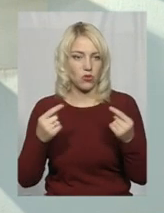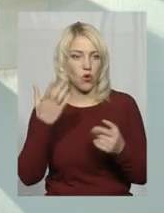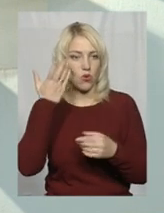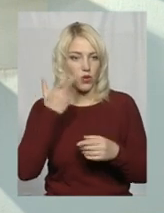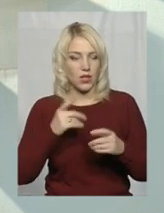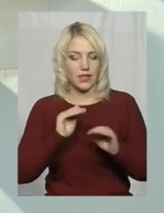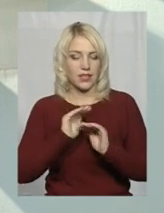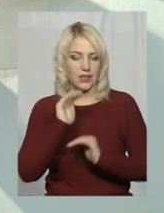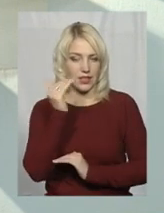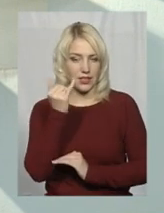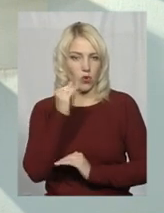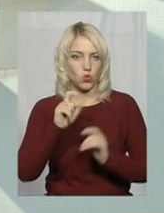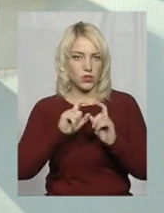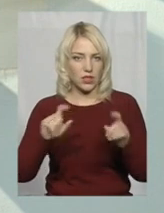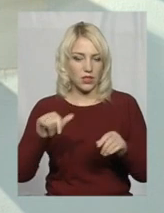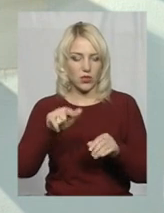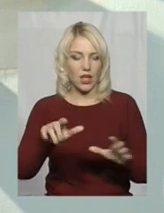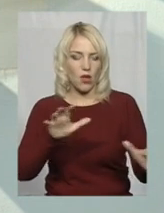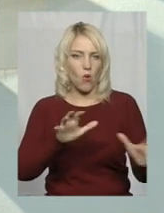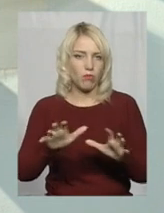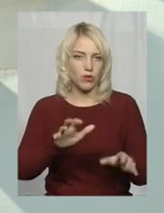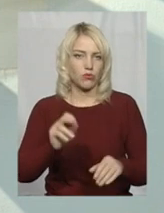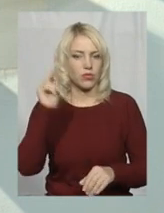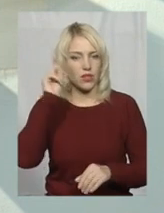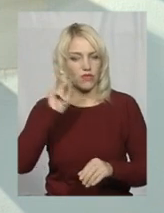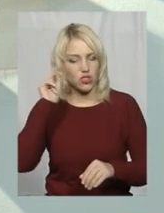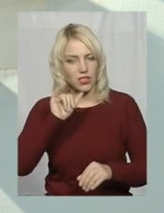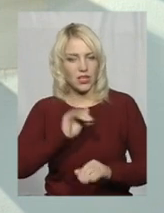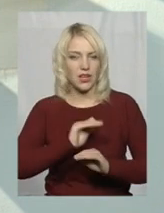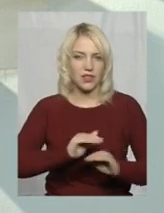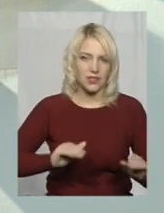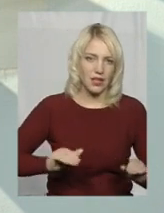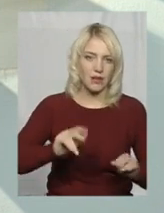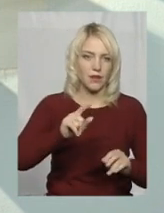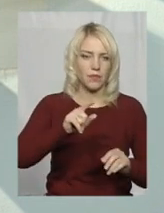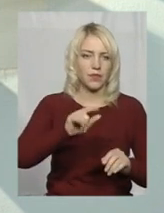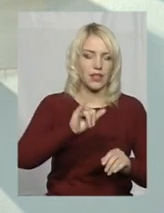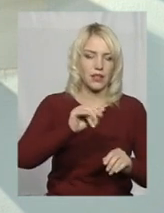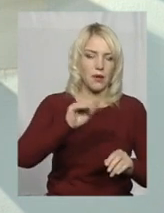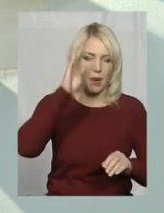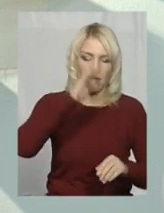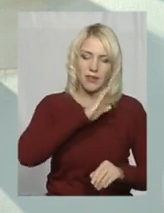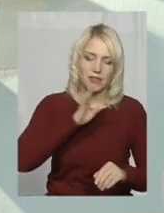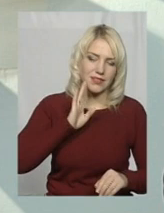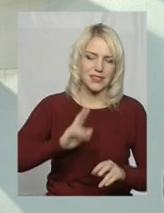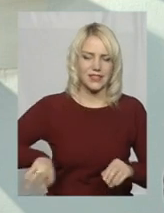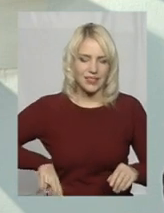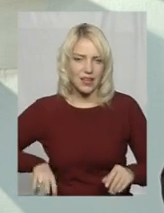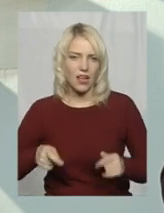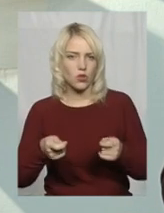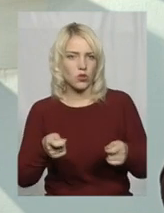закладі, в неї опікуються вчителі, батьки, директор, заочі, всі,